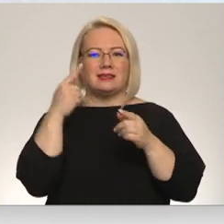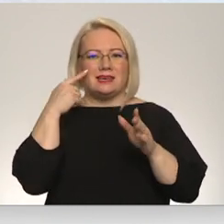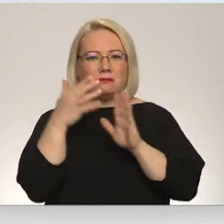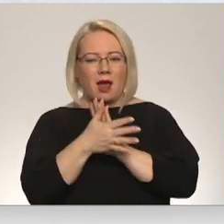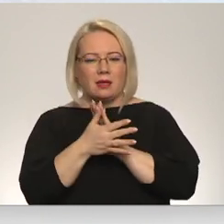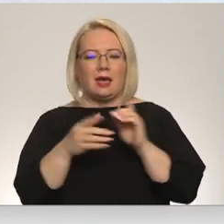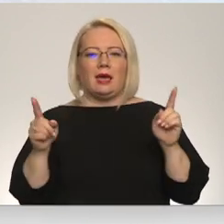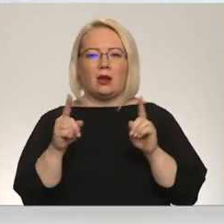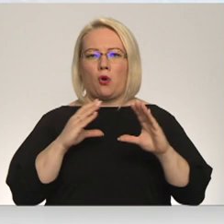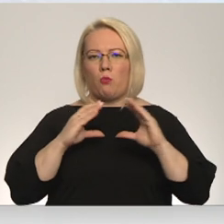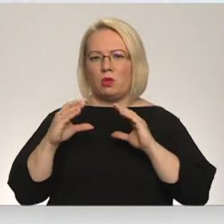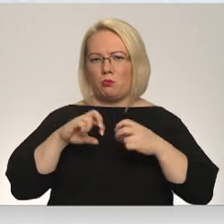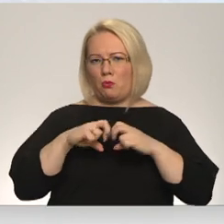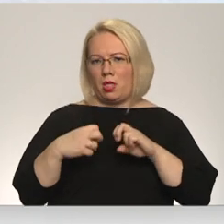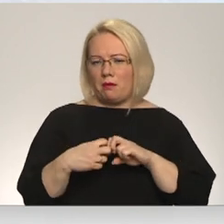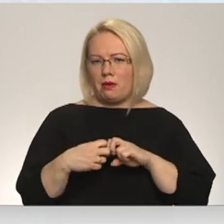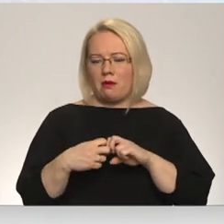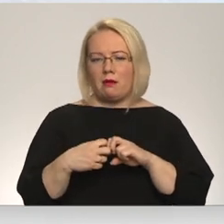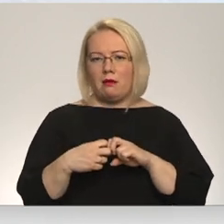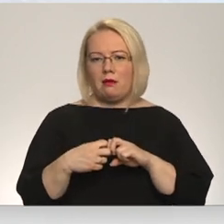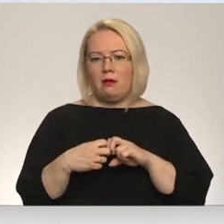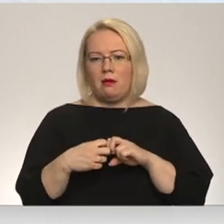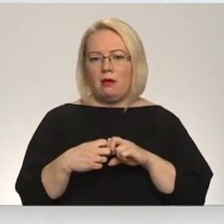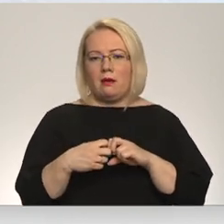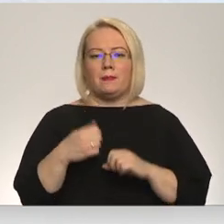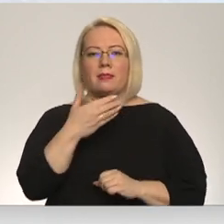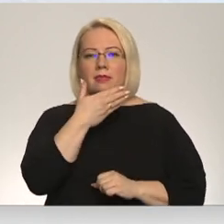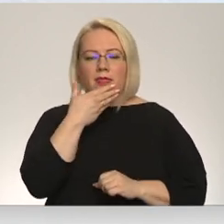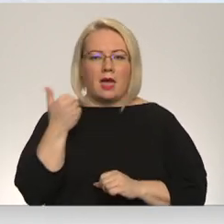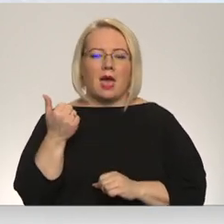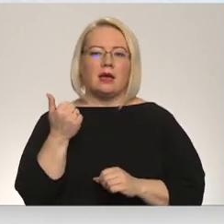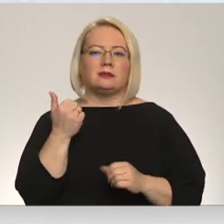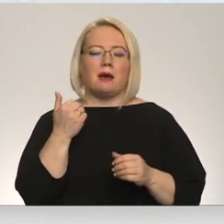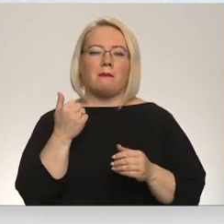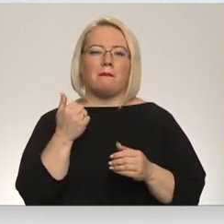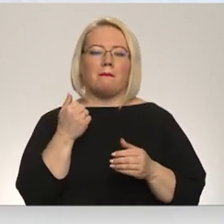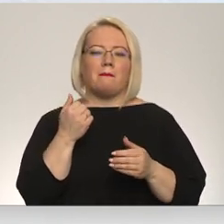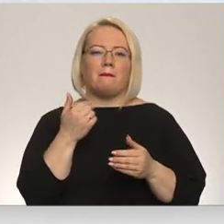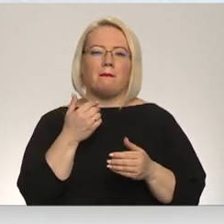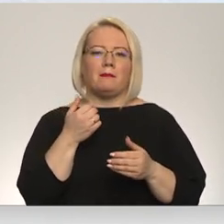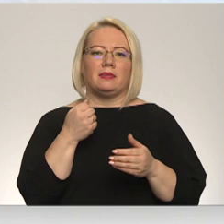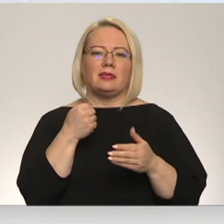mārā komunikācijas problēma. Nesam tikuši galā ar